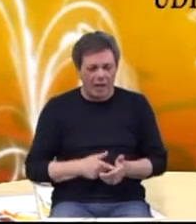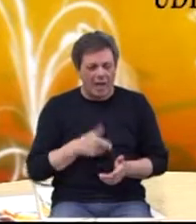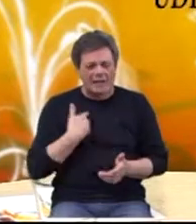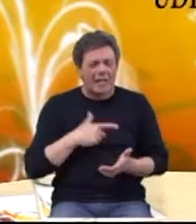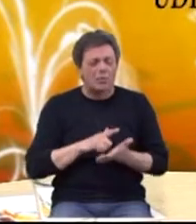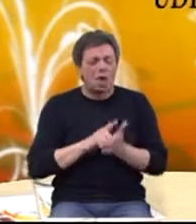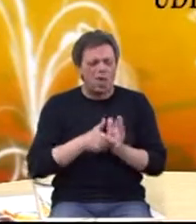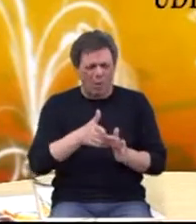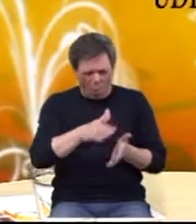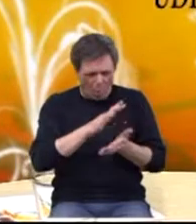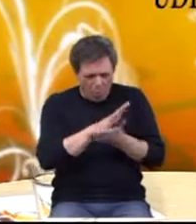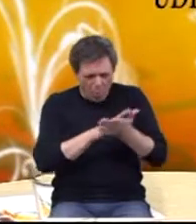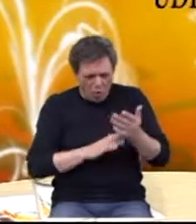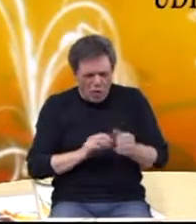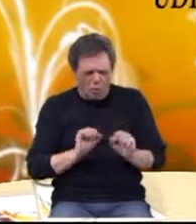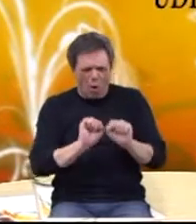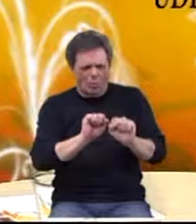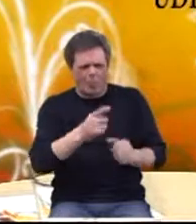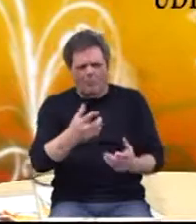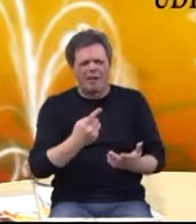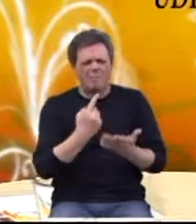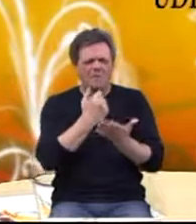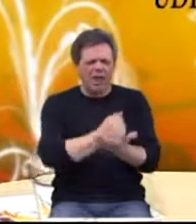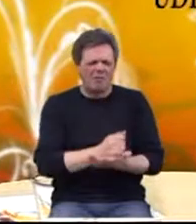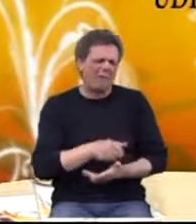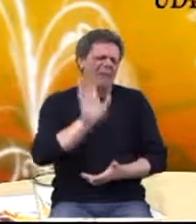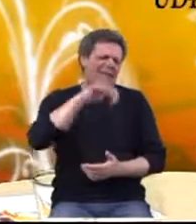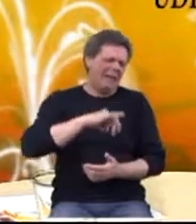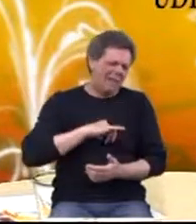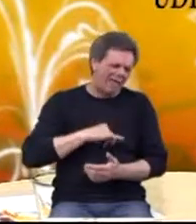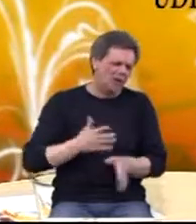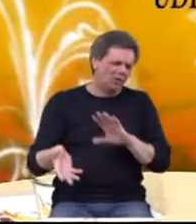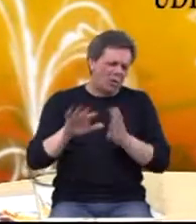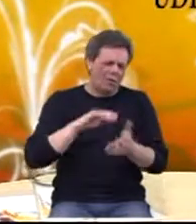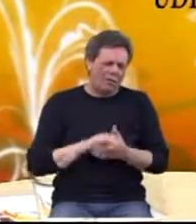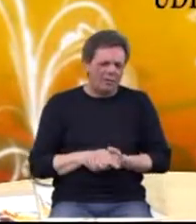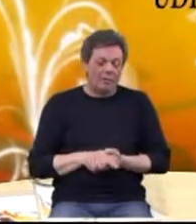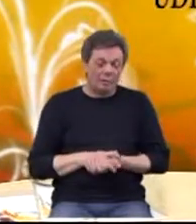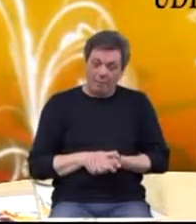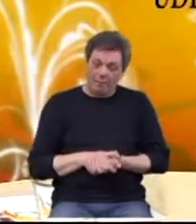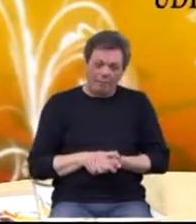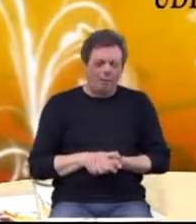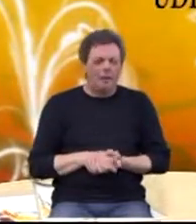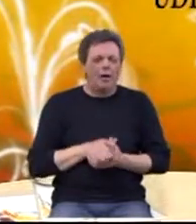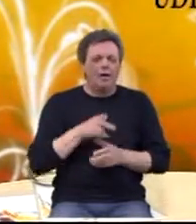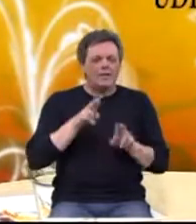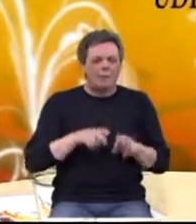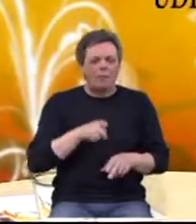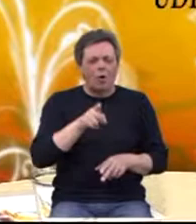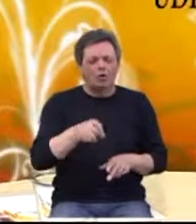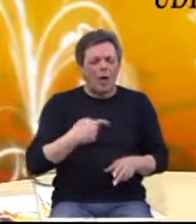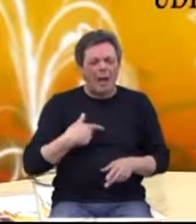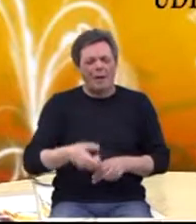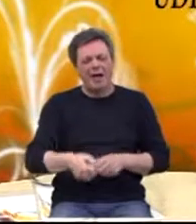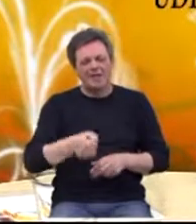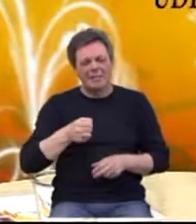oduprli nekim takvim stavovima šta, nije to važno, nije to ovo, nije to ono, što je zapravo to nam je zakočilo